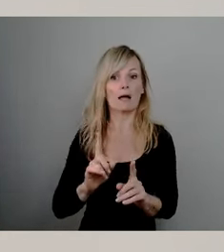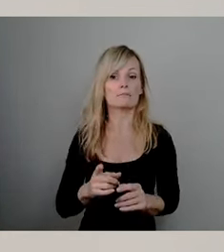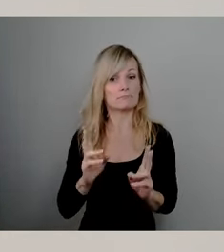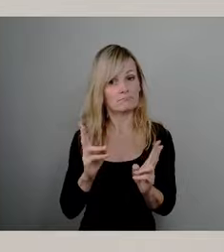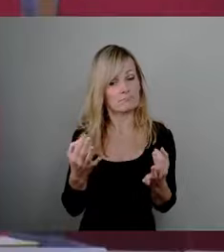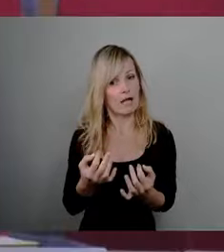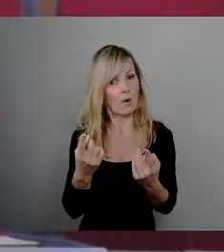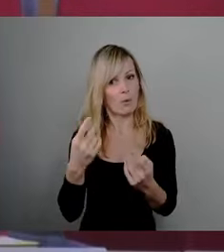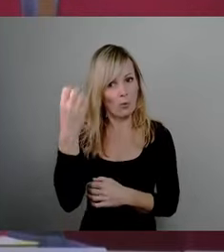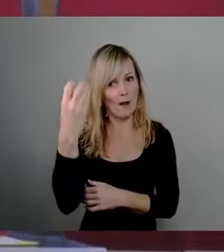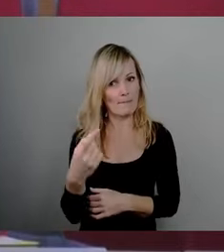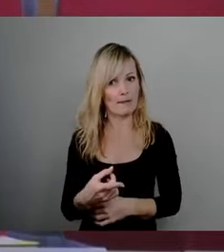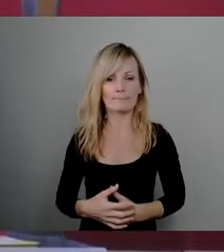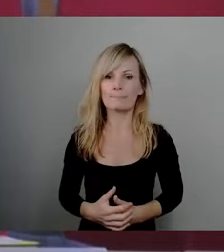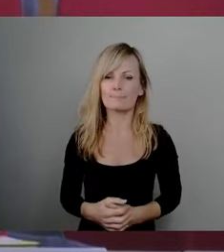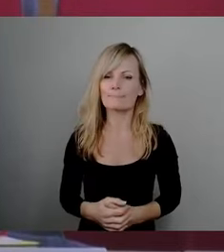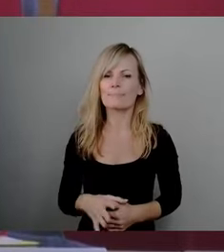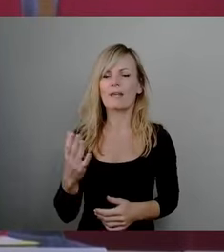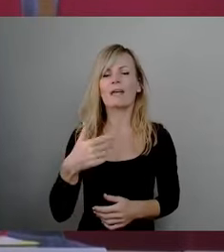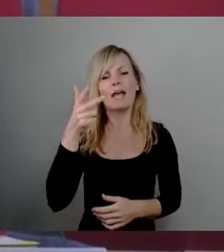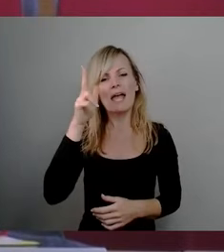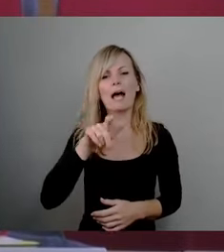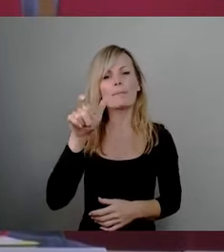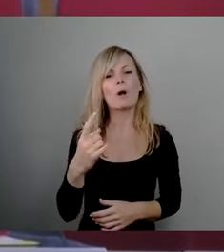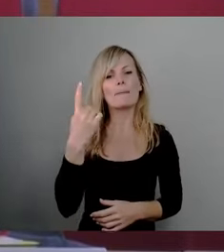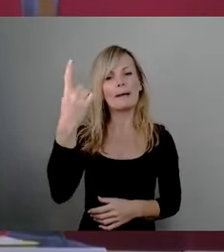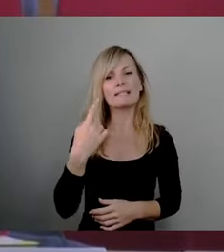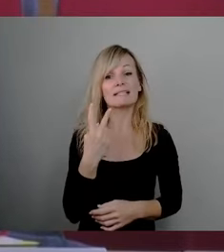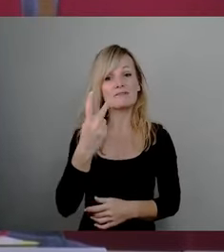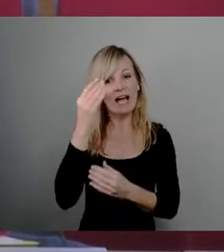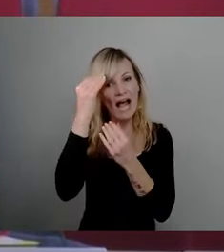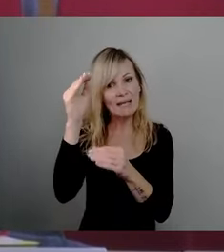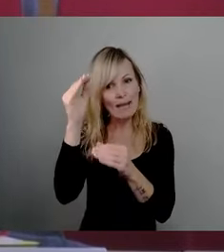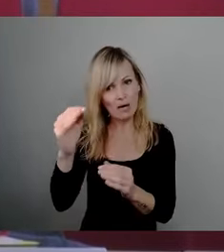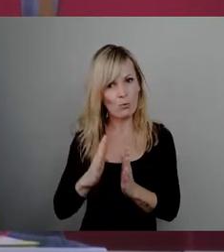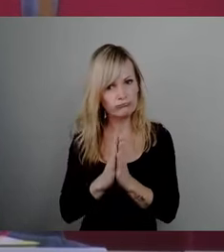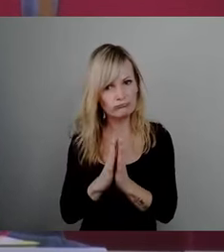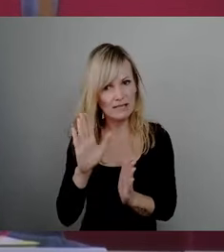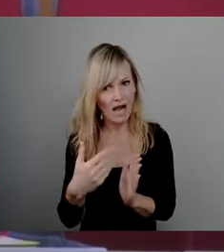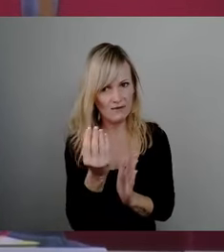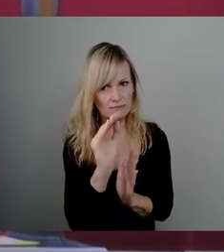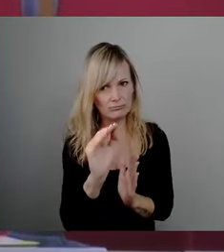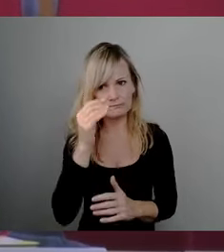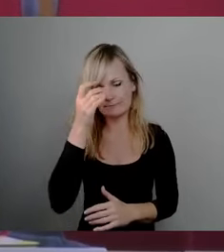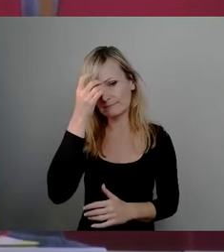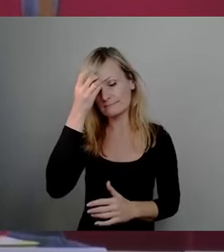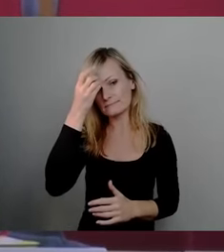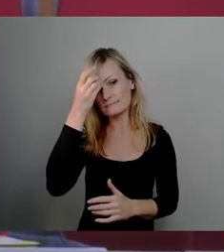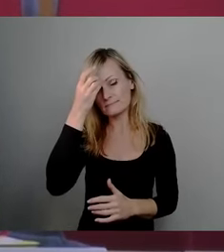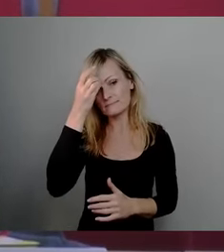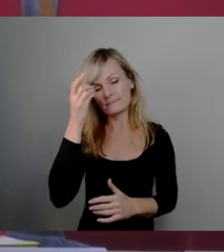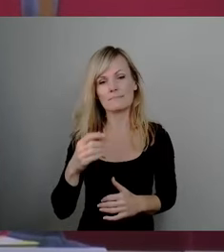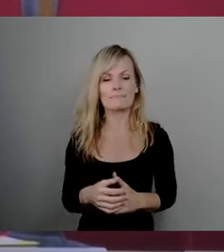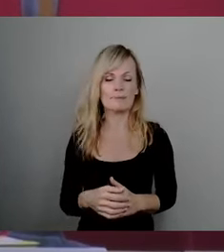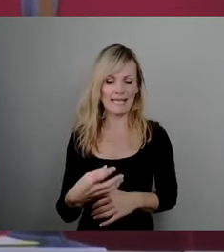Bürgermeister, erstatten Sie mir zwei Anmerkungen kurz dazu. Also der Dresdner hat schon ein hohes